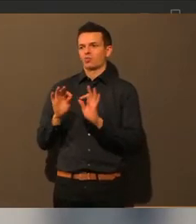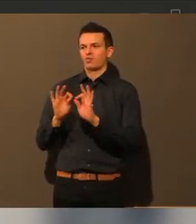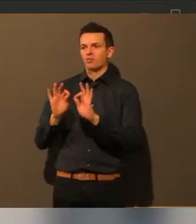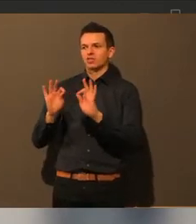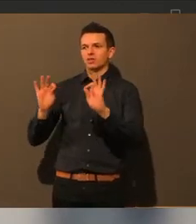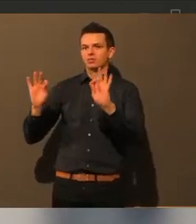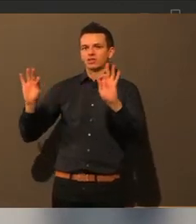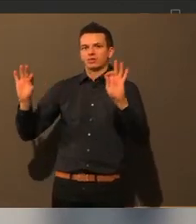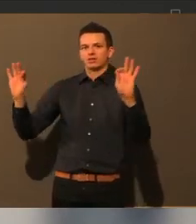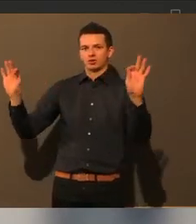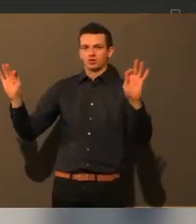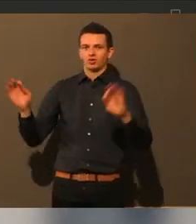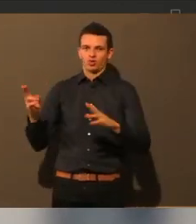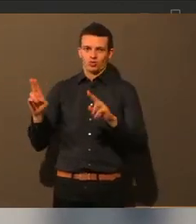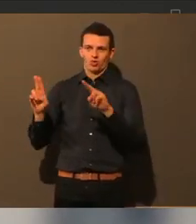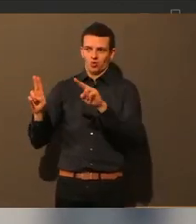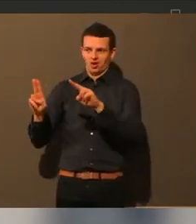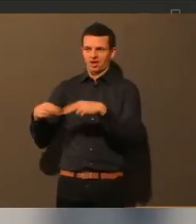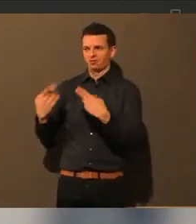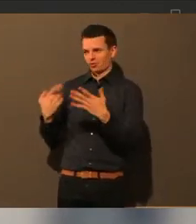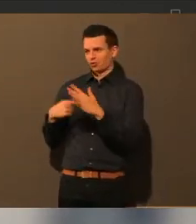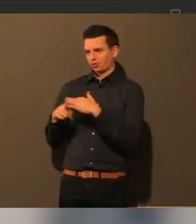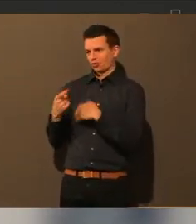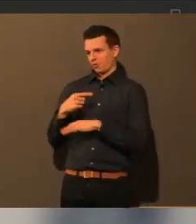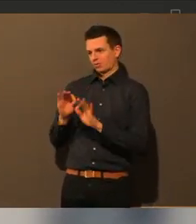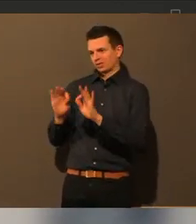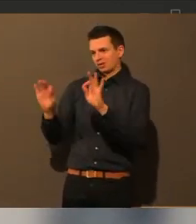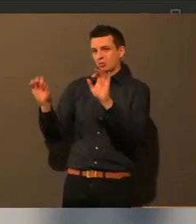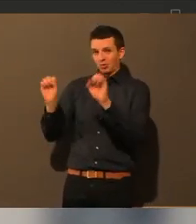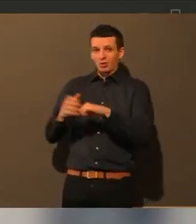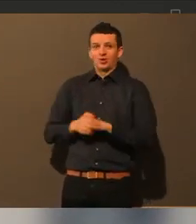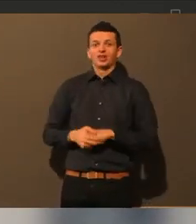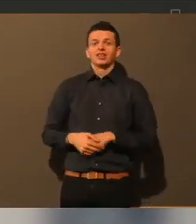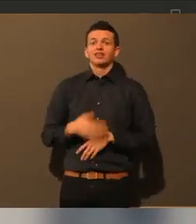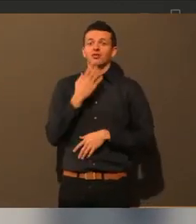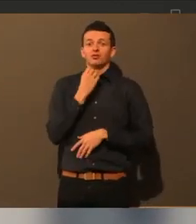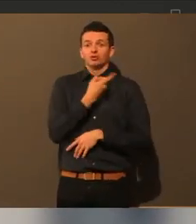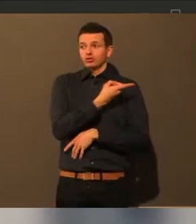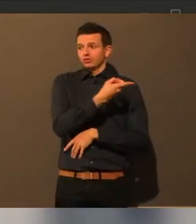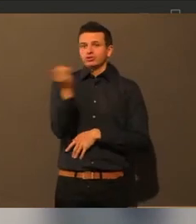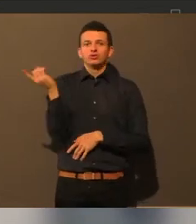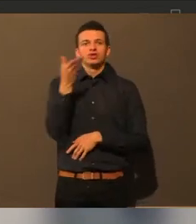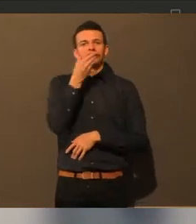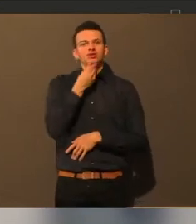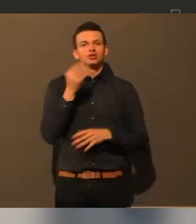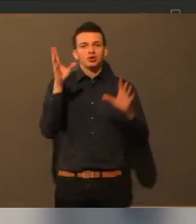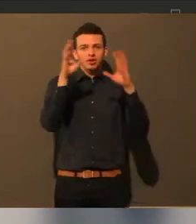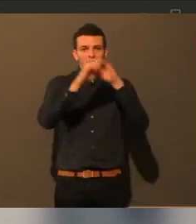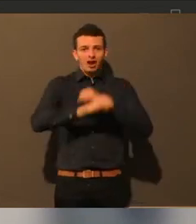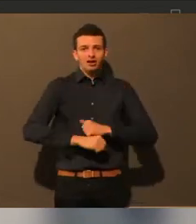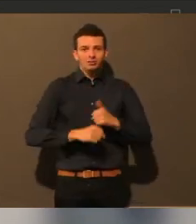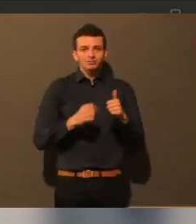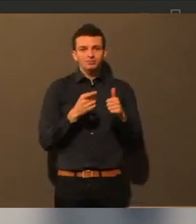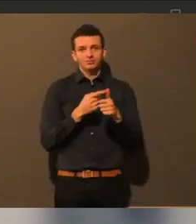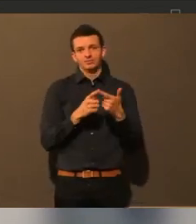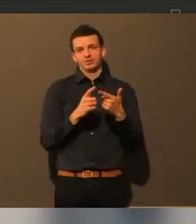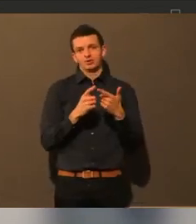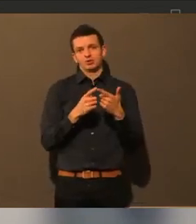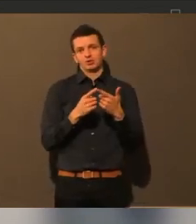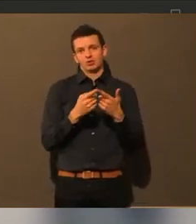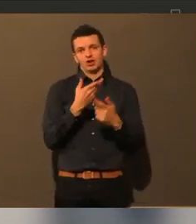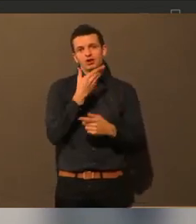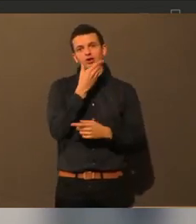entsprechend gespannt und auch darauf angewiesen. Ich wünsche Ihnen jetzt allen einen schönen Abend, vor allem aber noch eine schöne